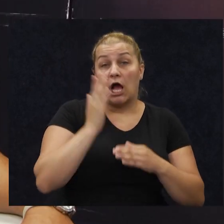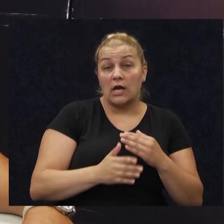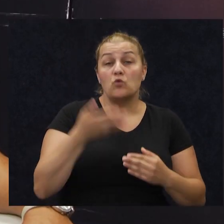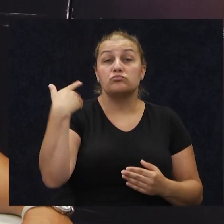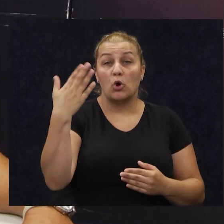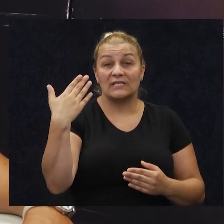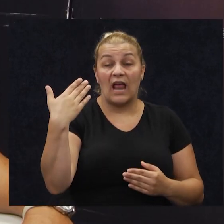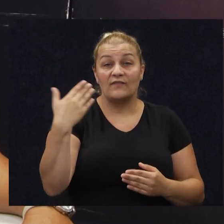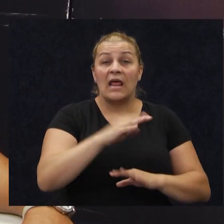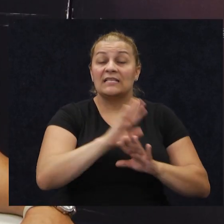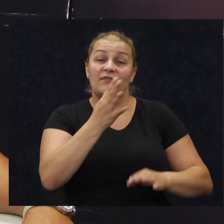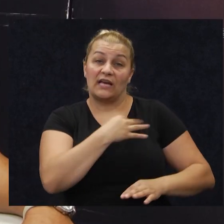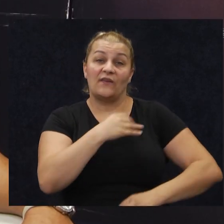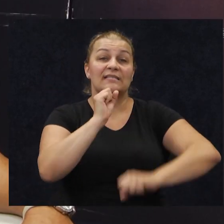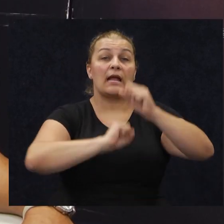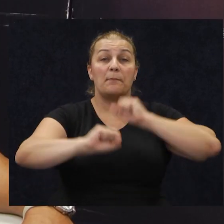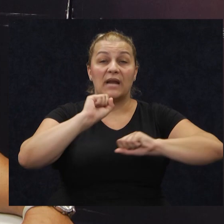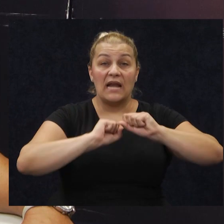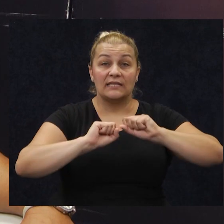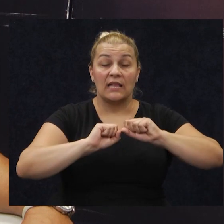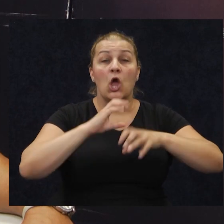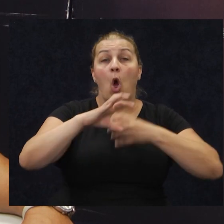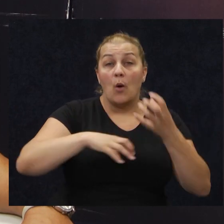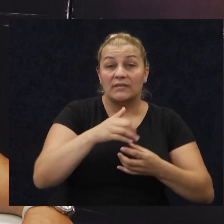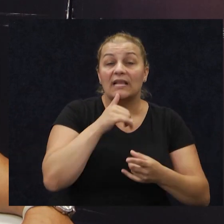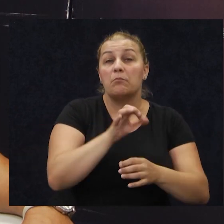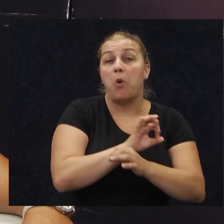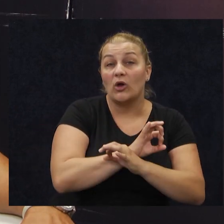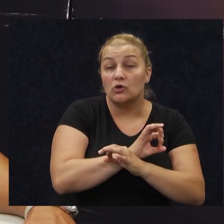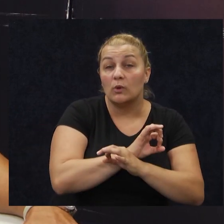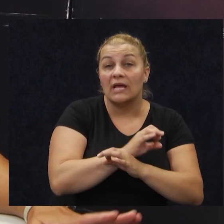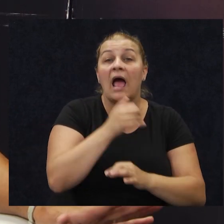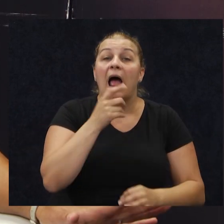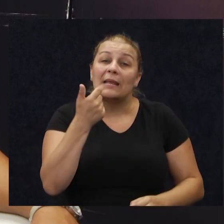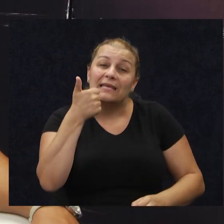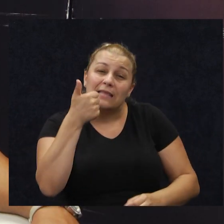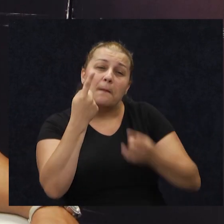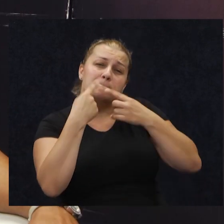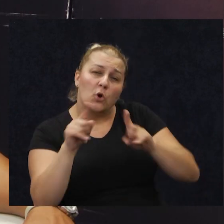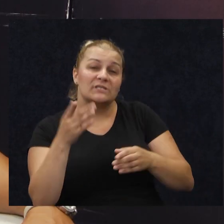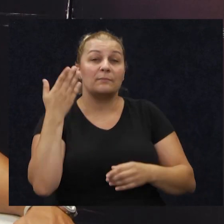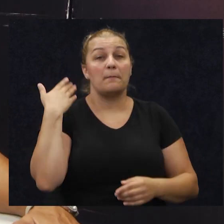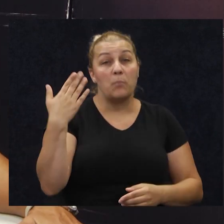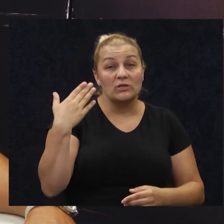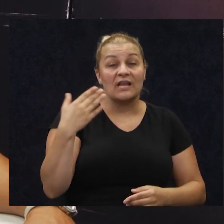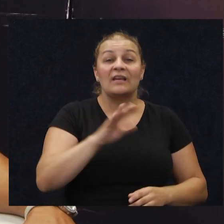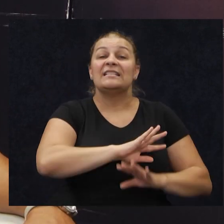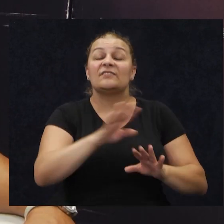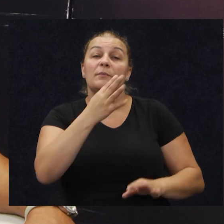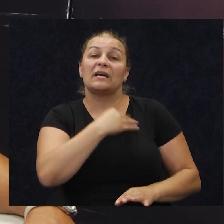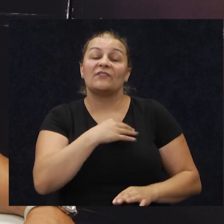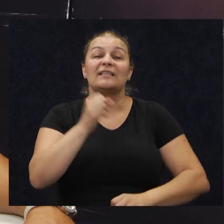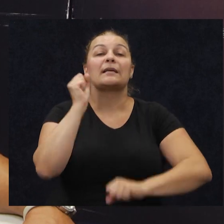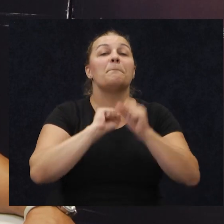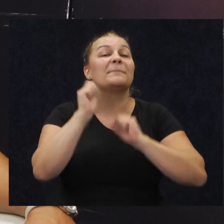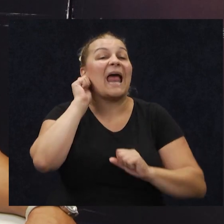pozdravila sve hrvatske branitelje, obitelji, poginulih, ali jedan posebni pozdrav bi morala uputi s svim hrvatskim